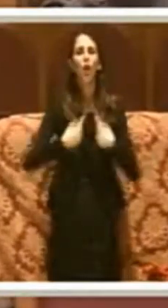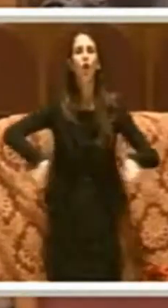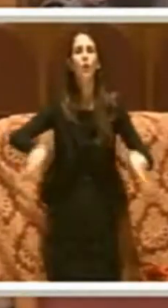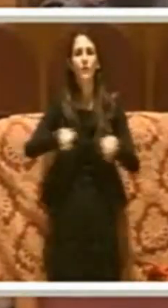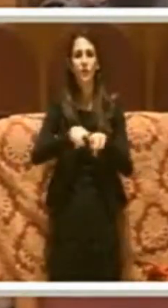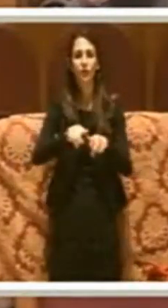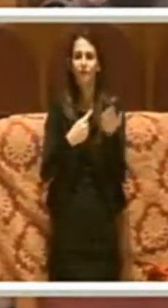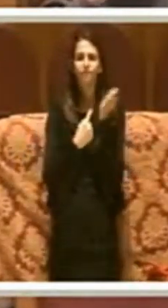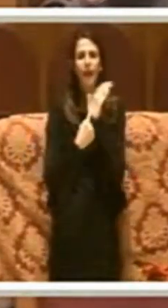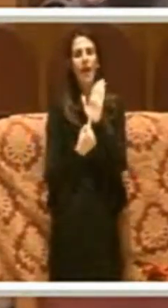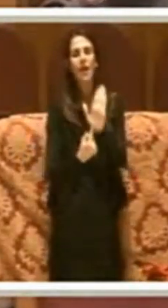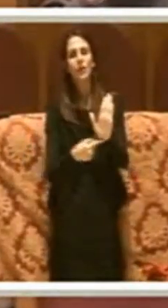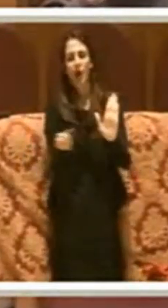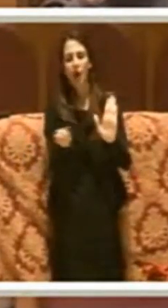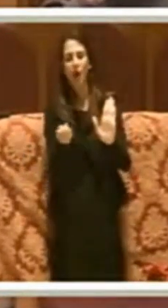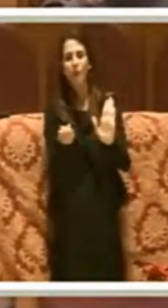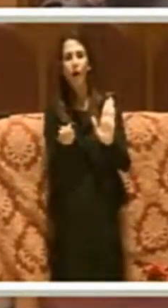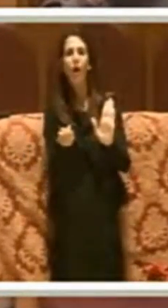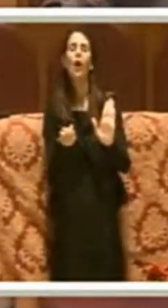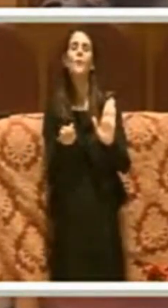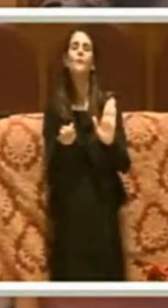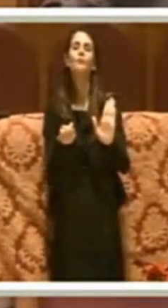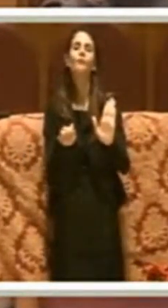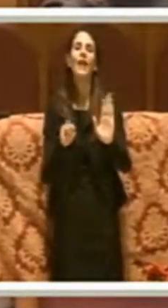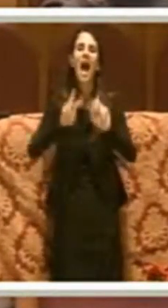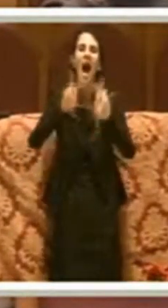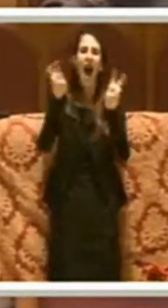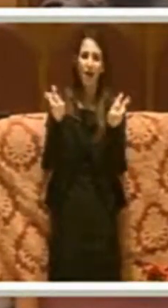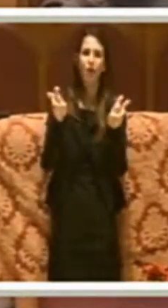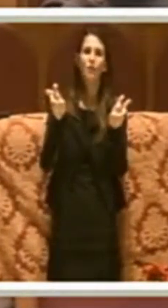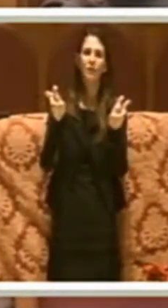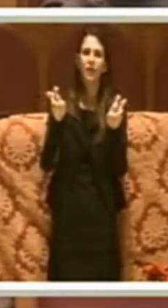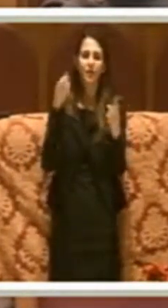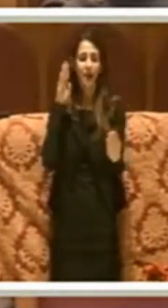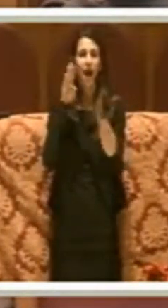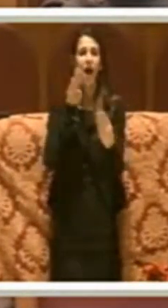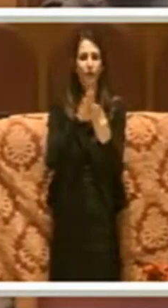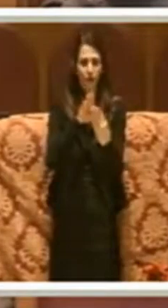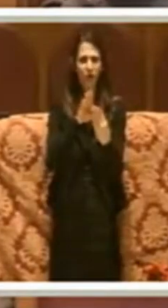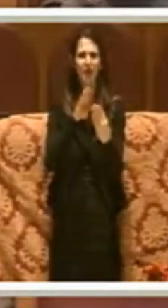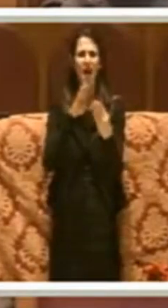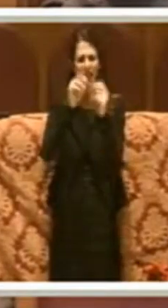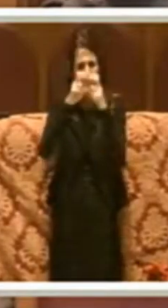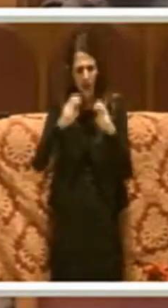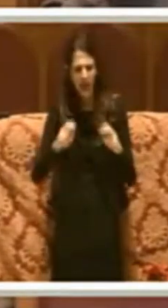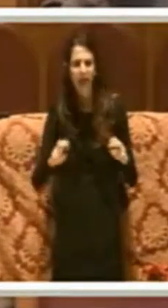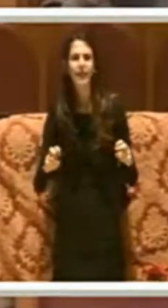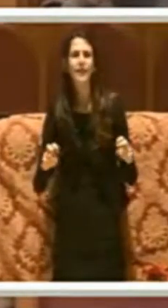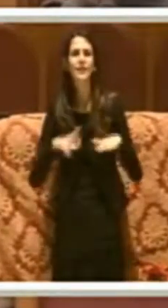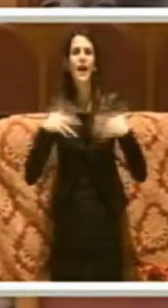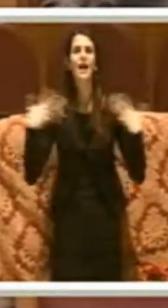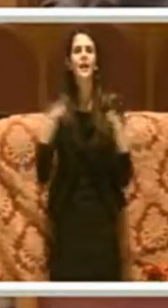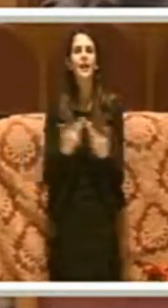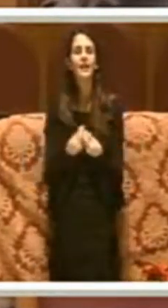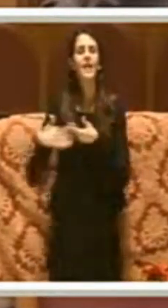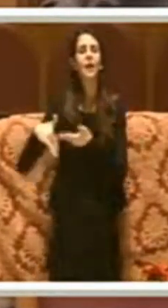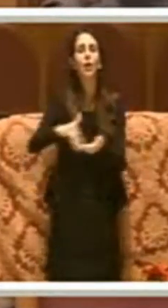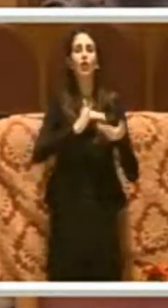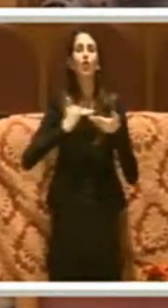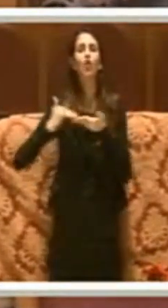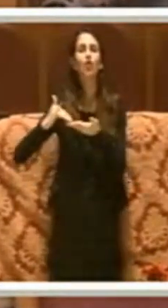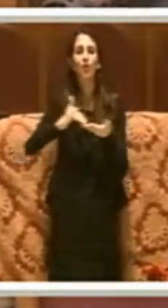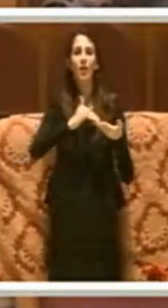un po' quelli che potevano essere gli indirizzi da affrontare e analizzare anche con tutte quelle che sono le società